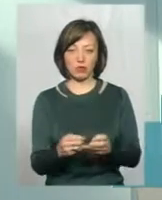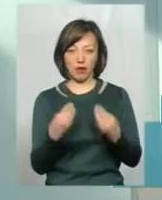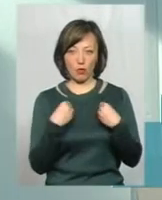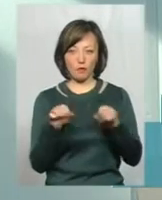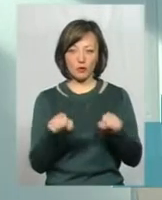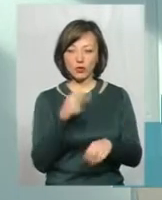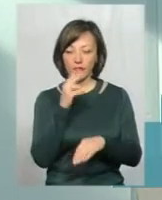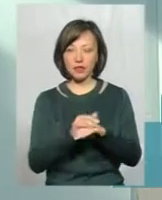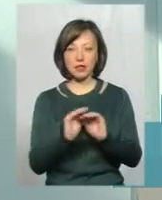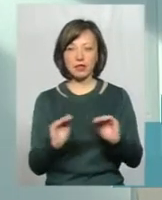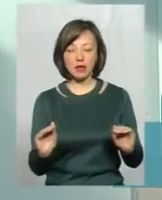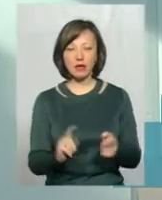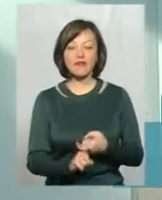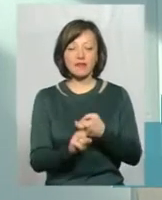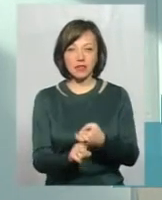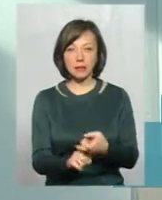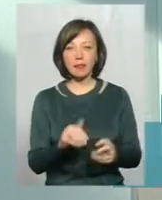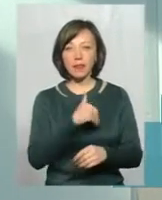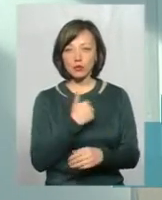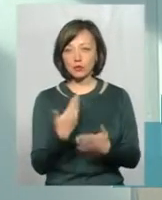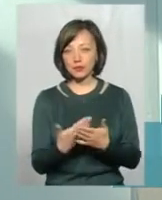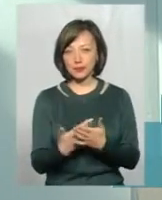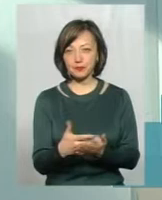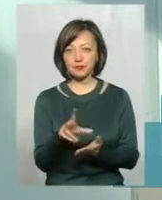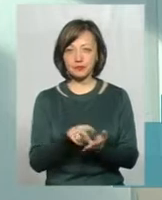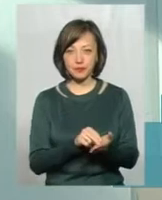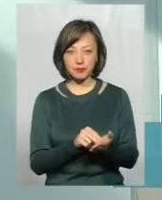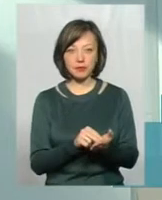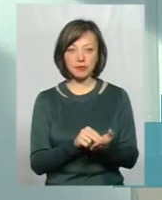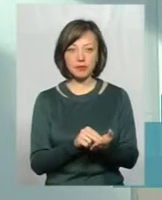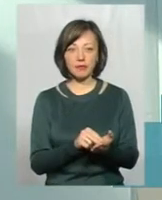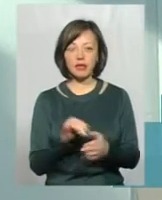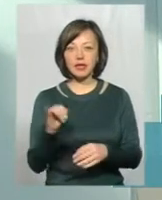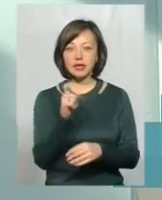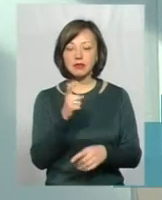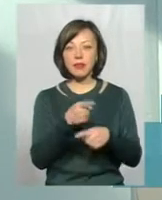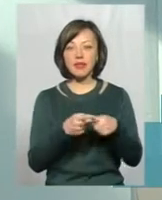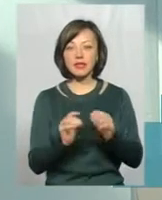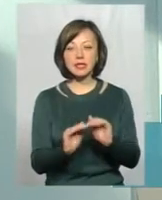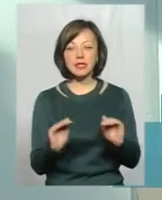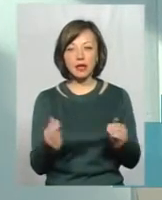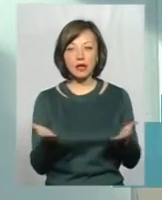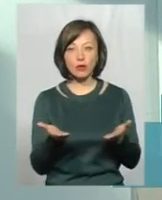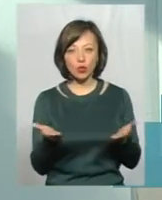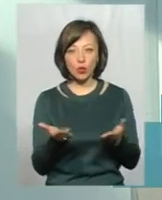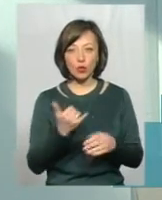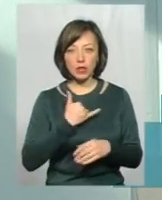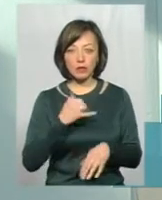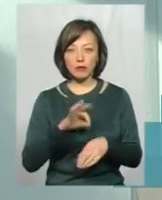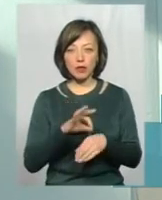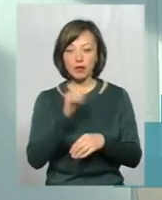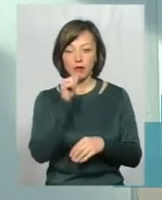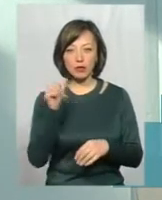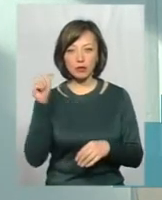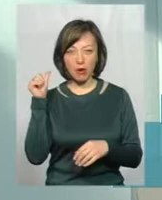можливість виявити дітей, які інфіціровані. Я хочу для примера привести такой. І з половиною дітей, які у нас заболіли в